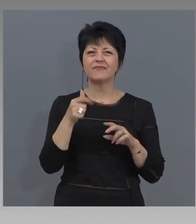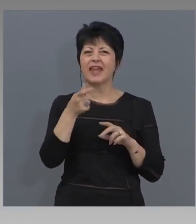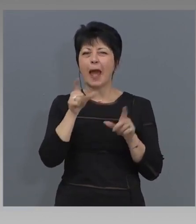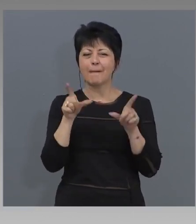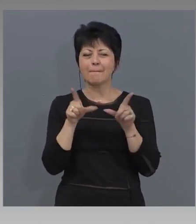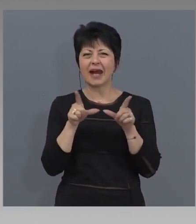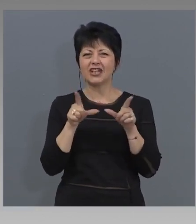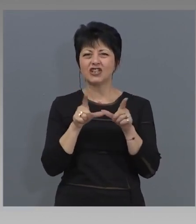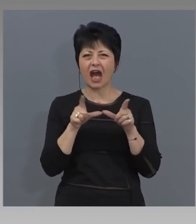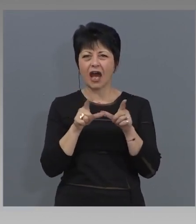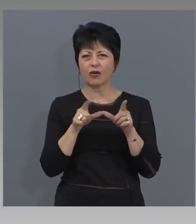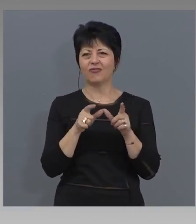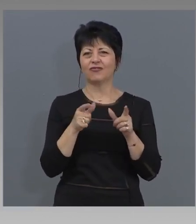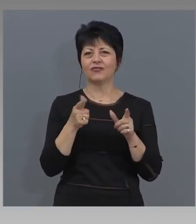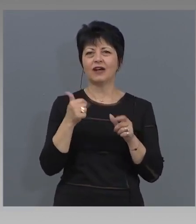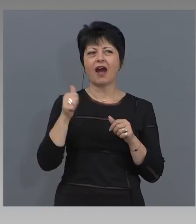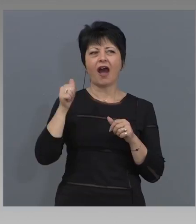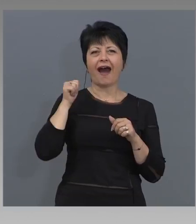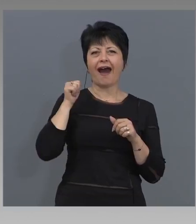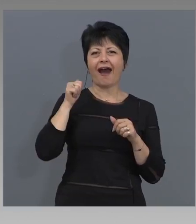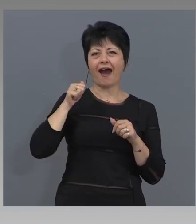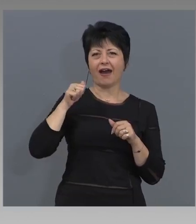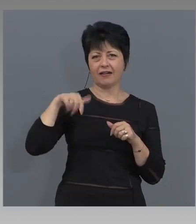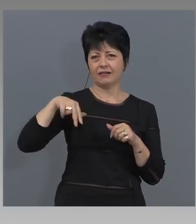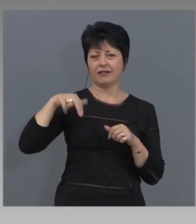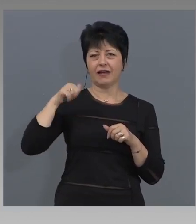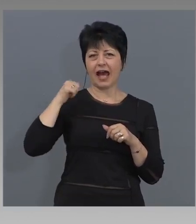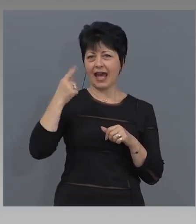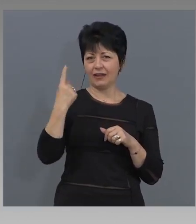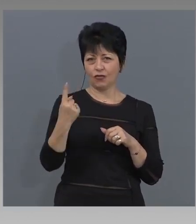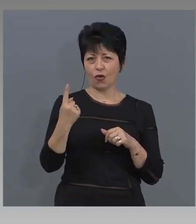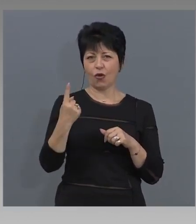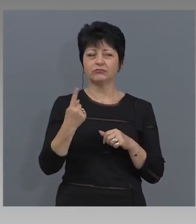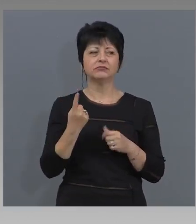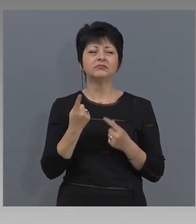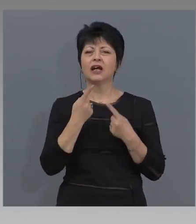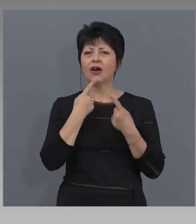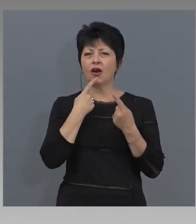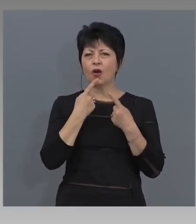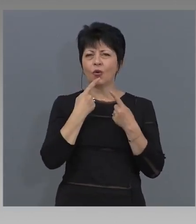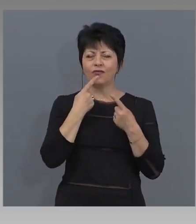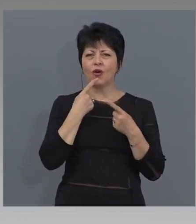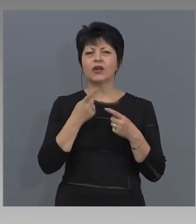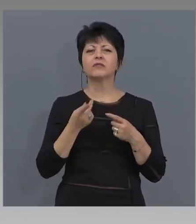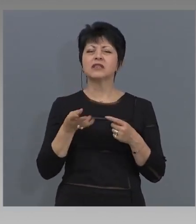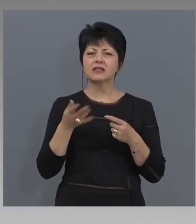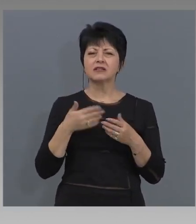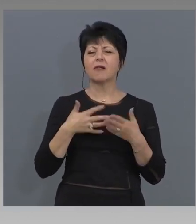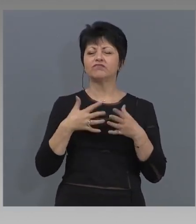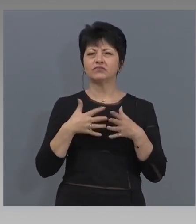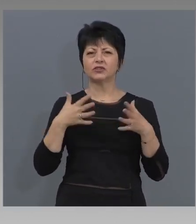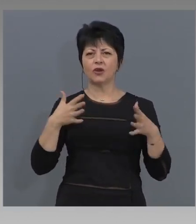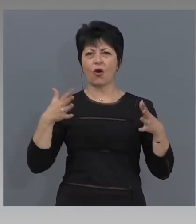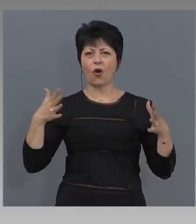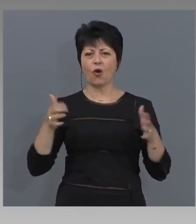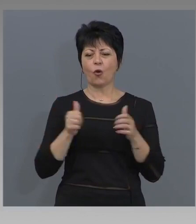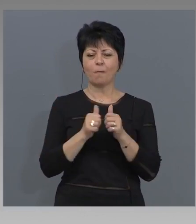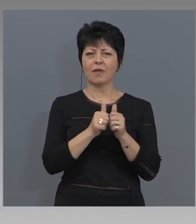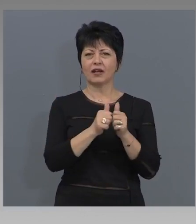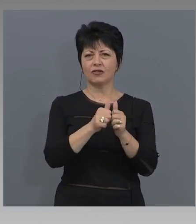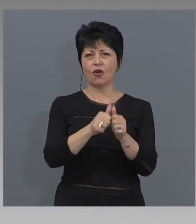Мастеркард, А1, ДНА. И говорим и с още много партньори, с медийни